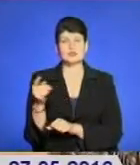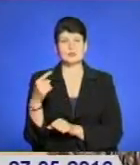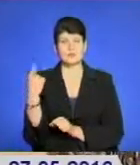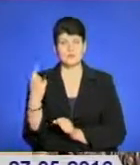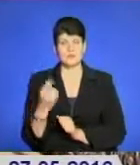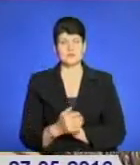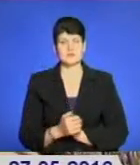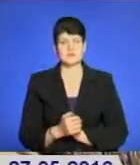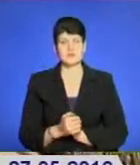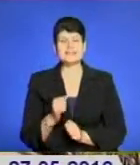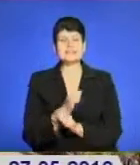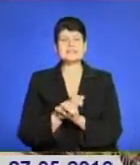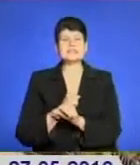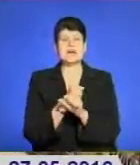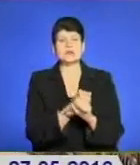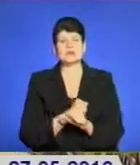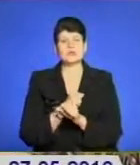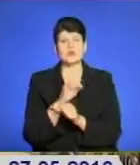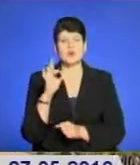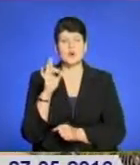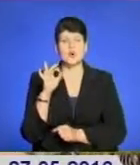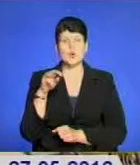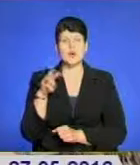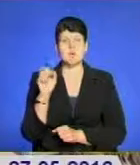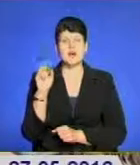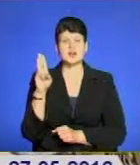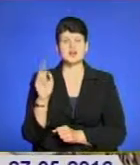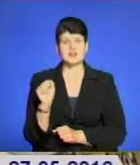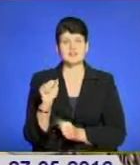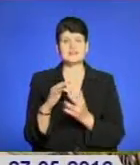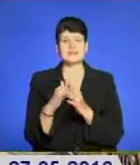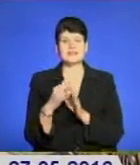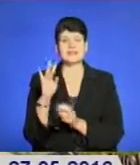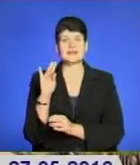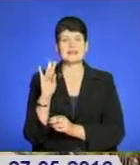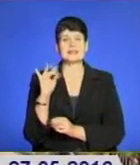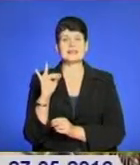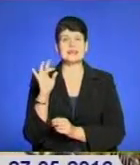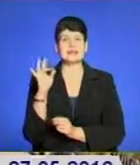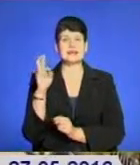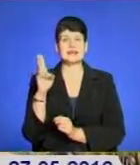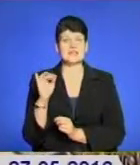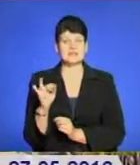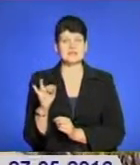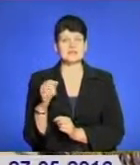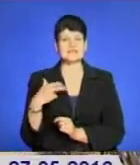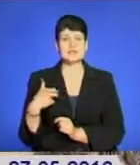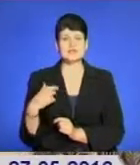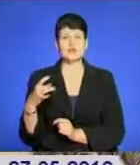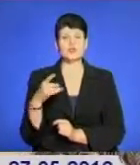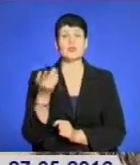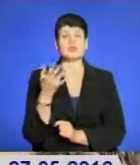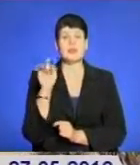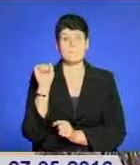санаторій «Ромашка», який знаходиться у селі Нейрків-Заліщицького району, де може